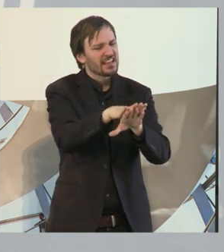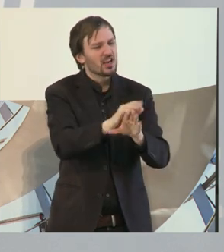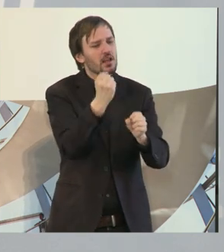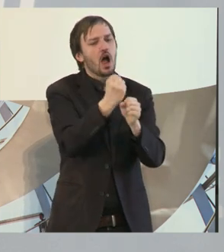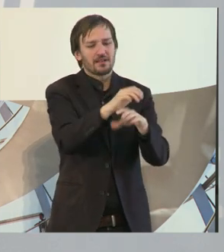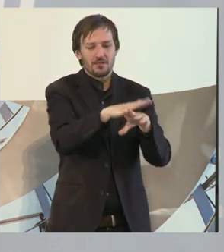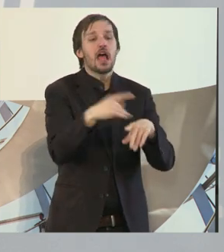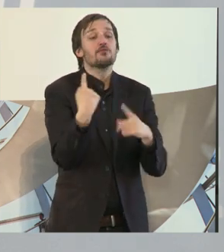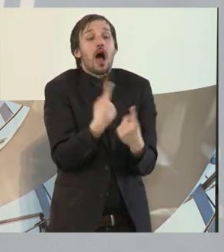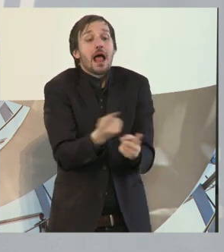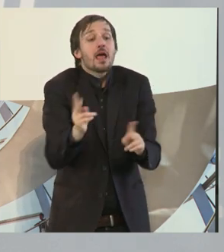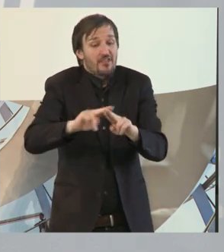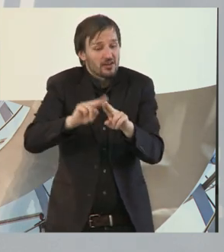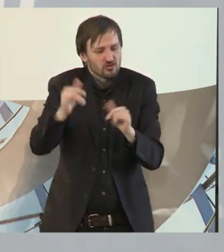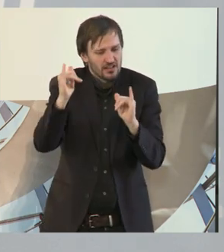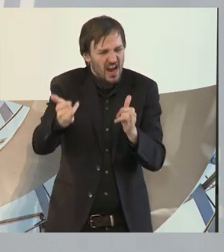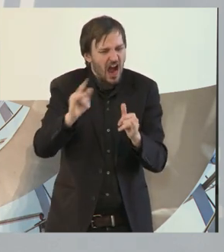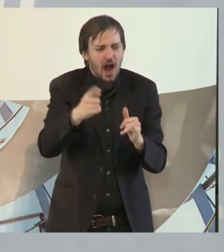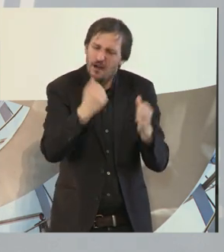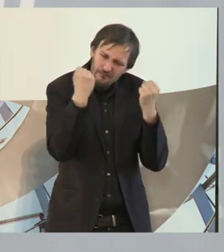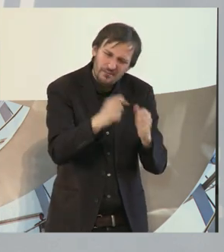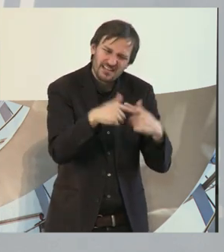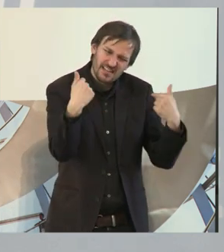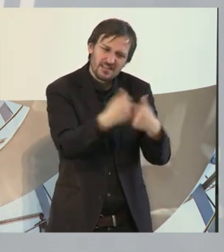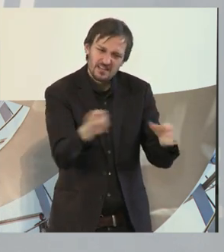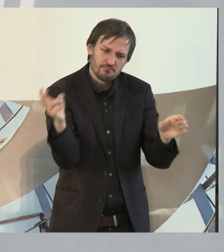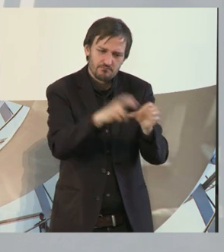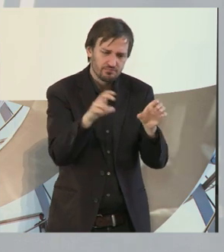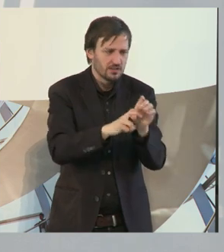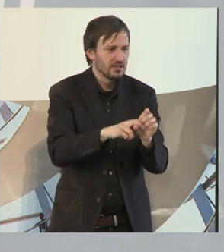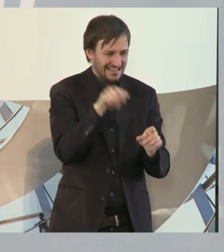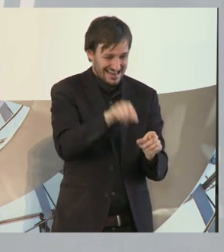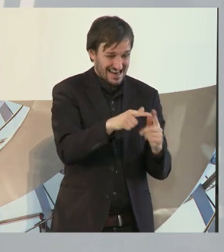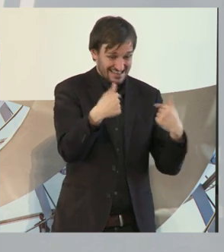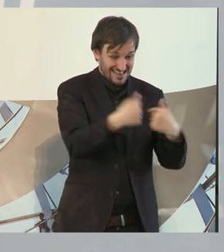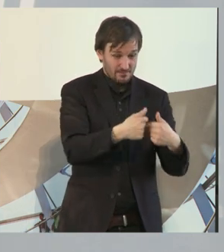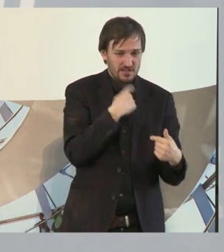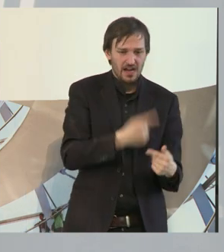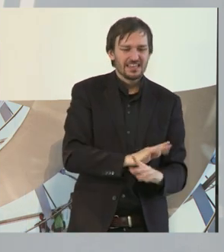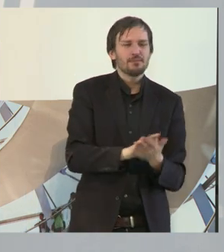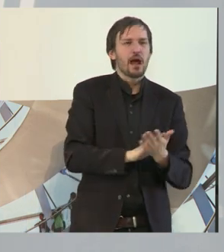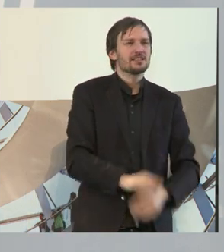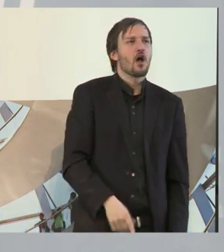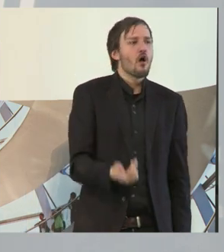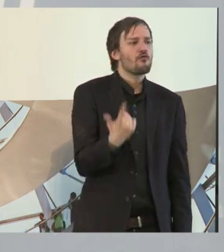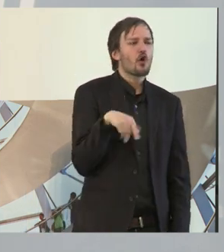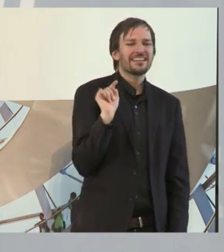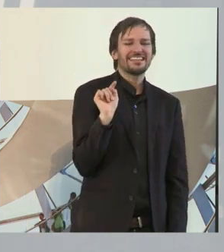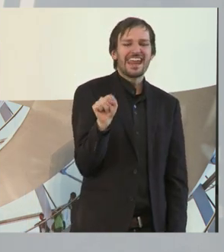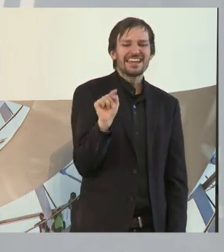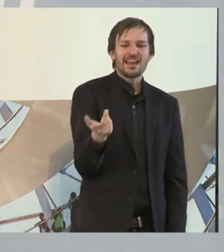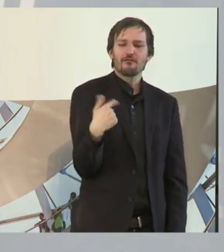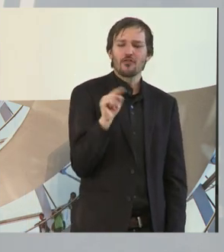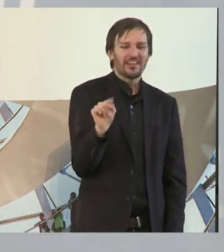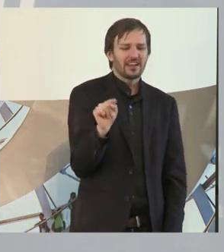gehören aber fest zum Team. Es käme in den Teams bei der Jugendherbergen niemand auf die Idee, von denen zu reden, sondern sie sind alle